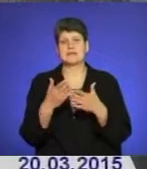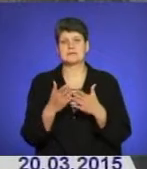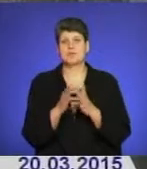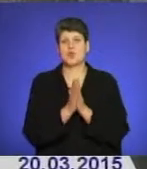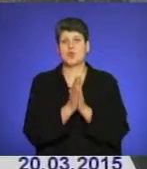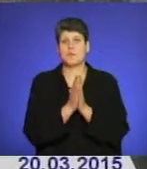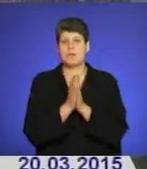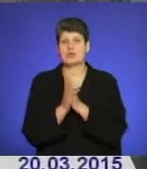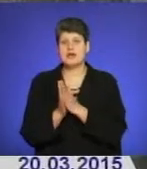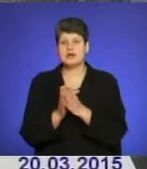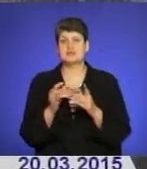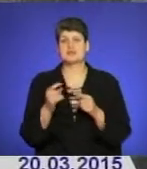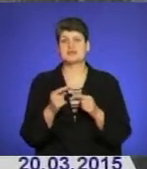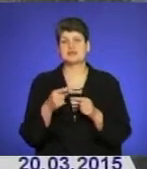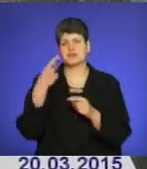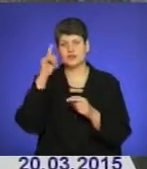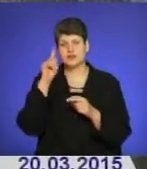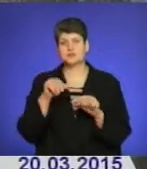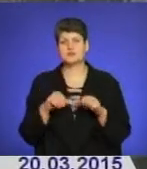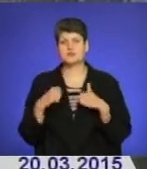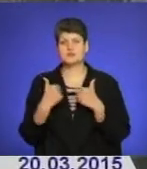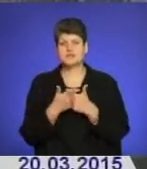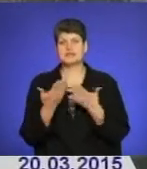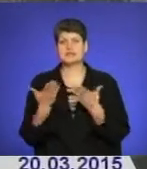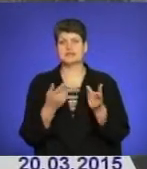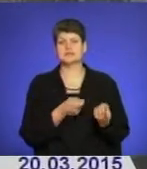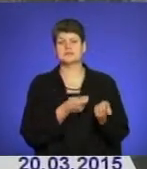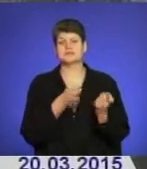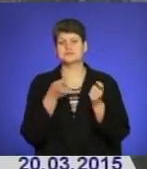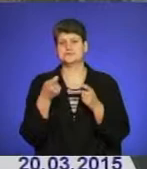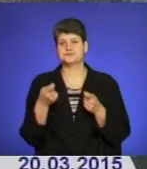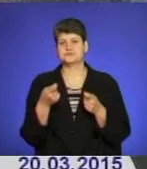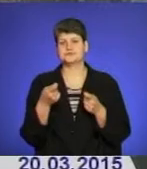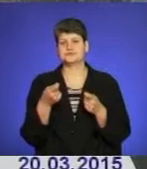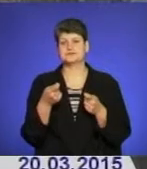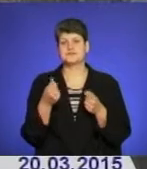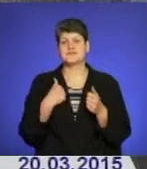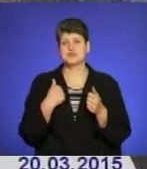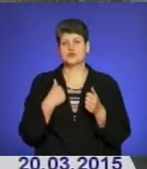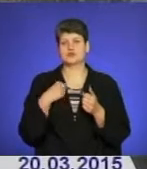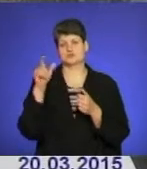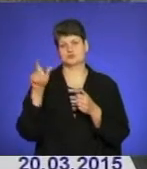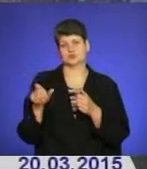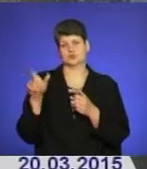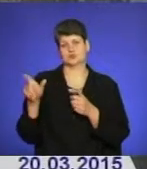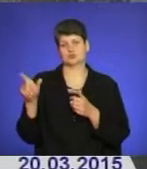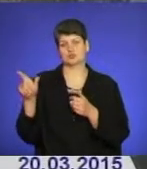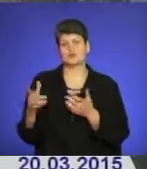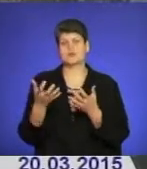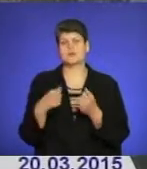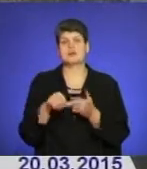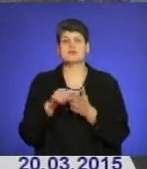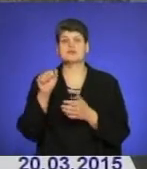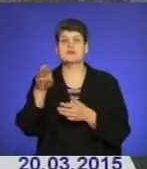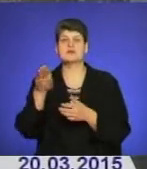відомчих комісій, які надходять стосовно певних військовослужбовців, які брали участь в